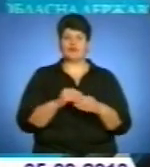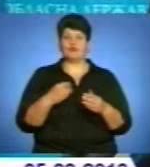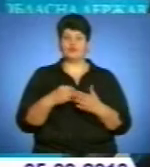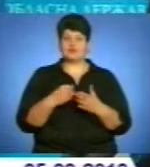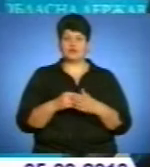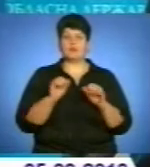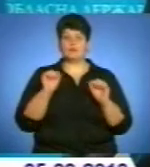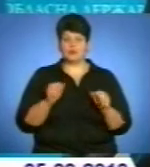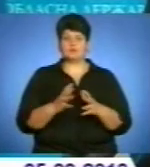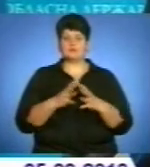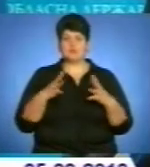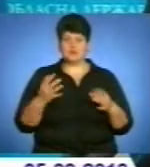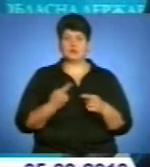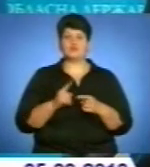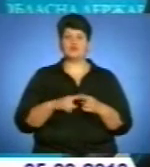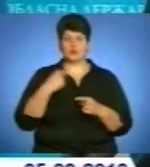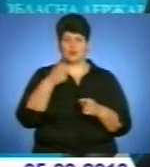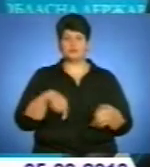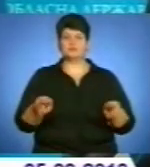їх значно збільшити в цьому році,